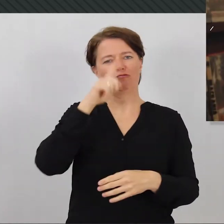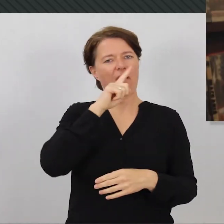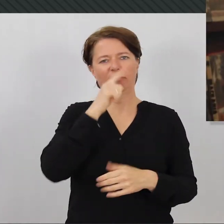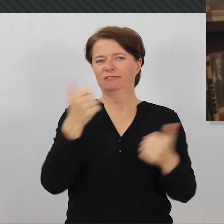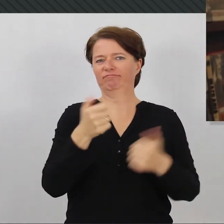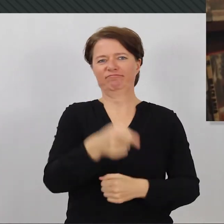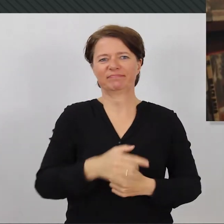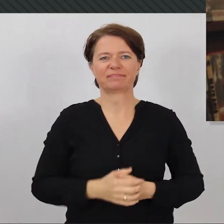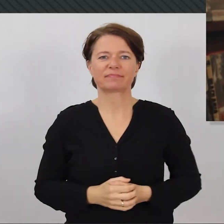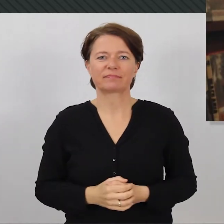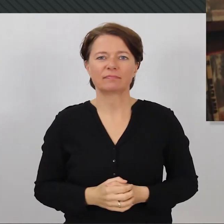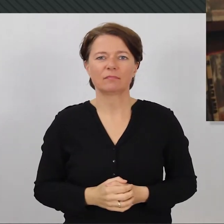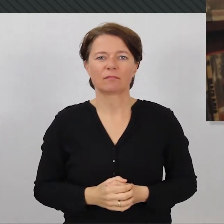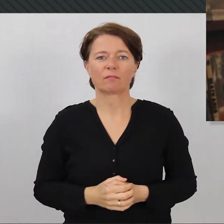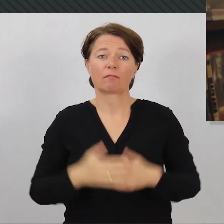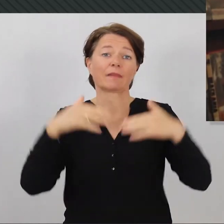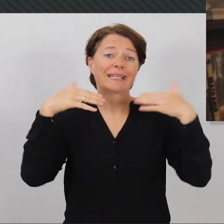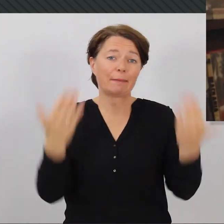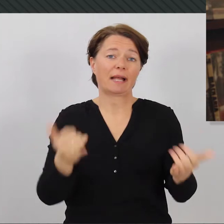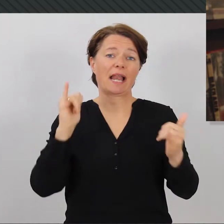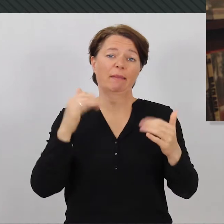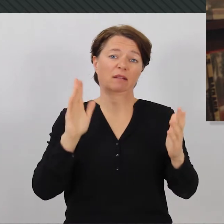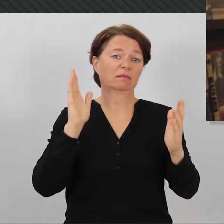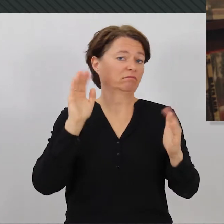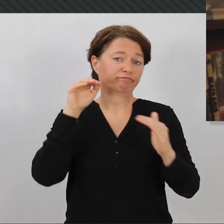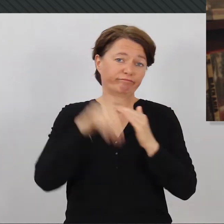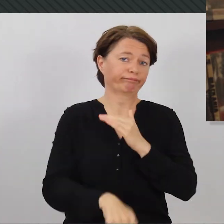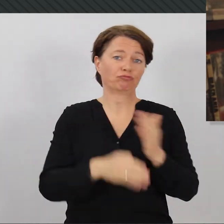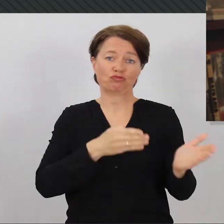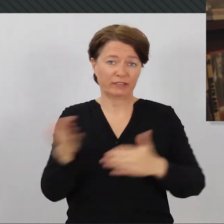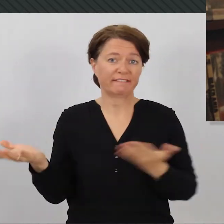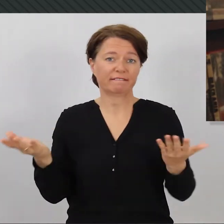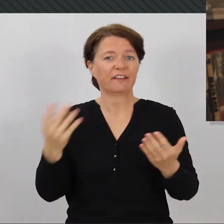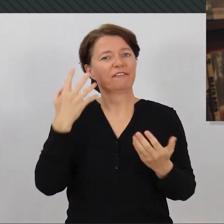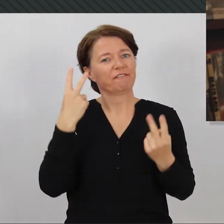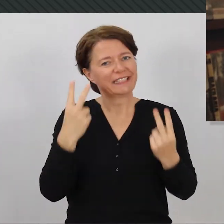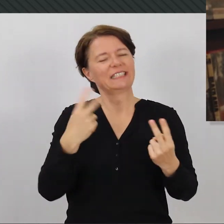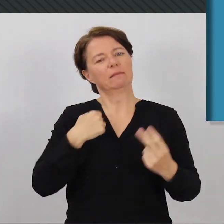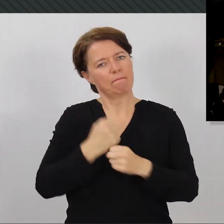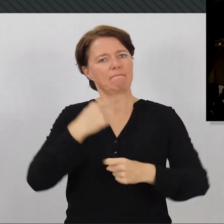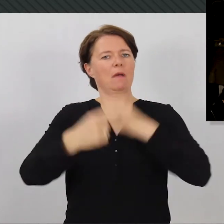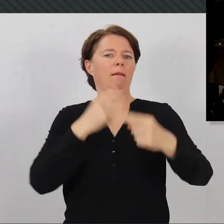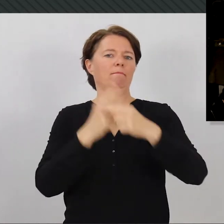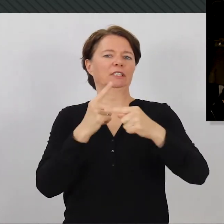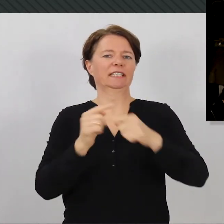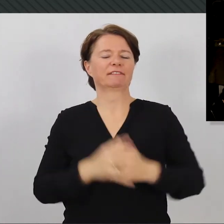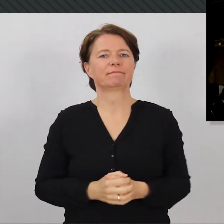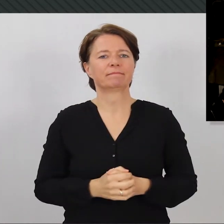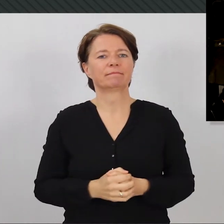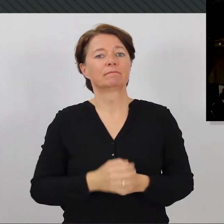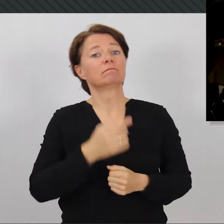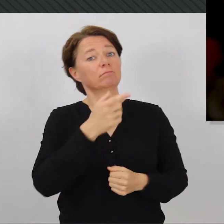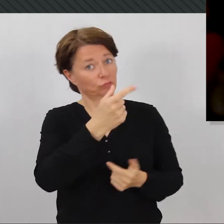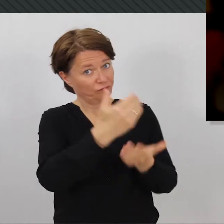Es kann im Leben immer mal mies laufen, aber wichtig ist, was man daraus macht und dass man versucht, glücklich zu sein. Du